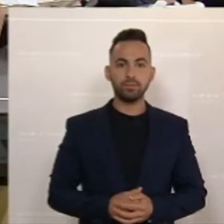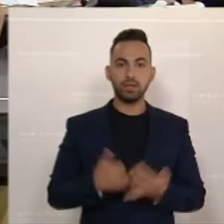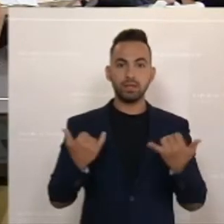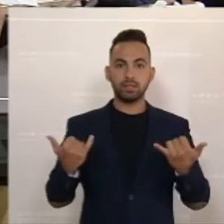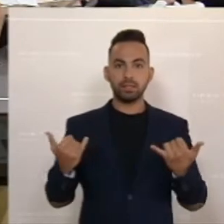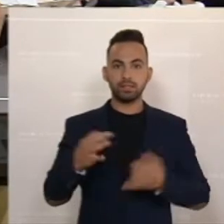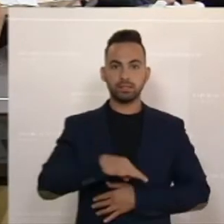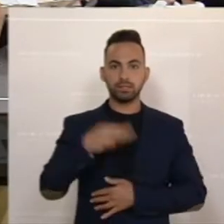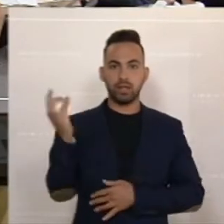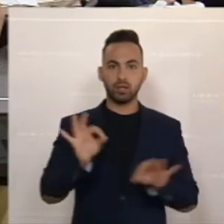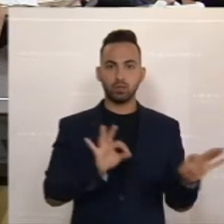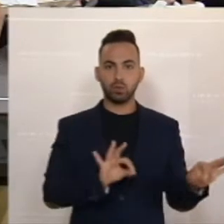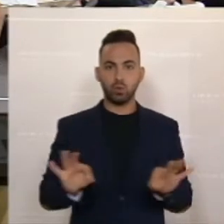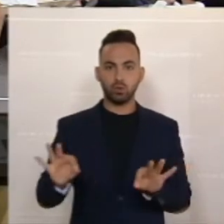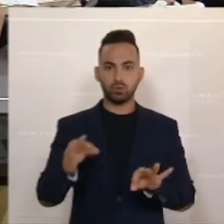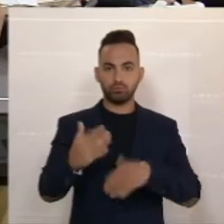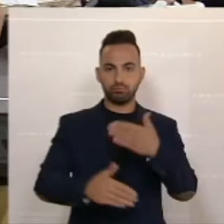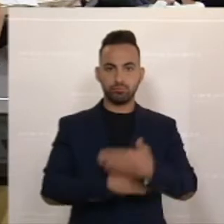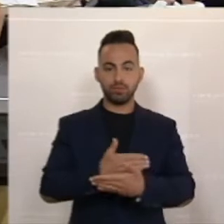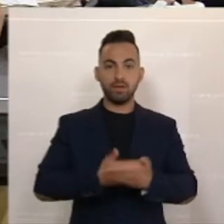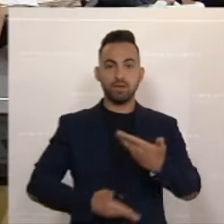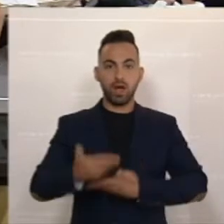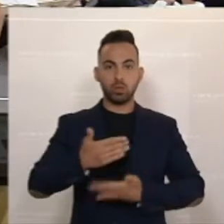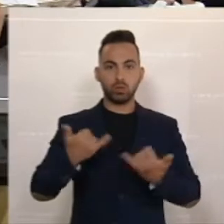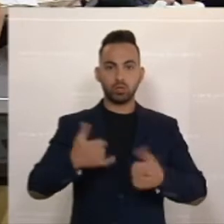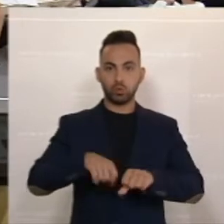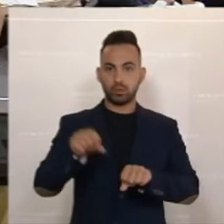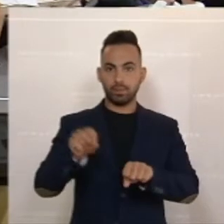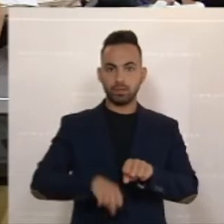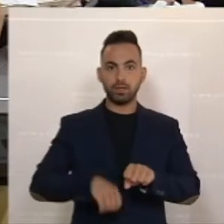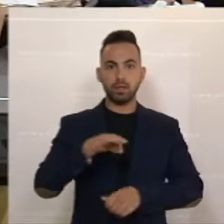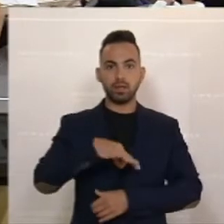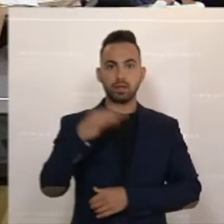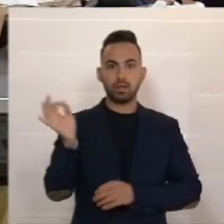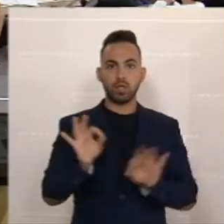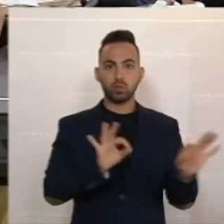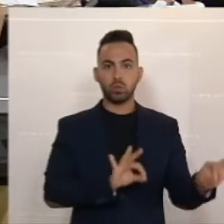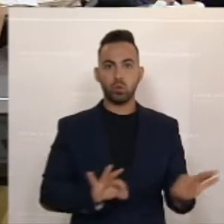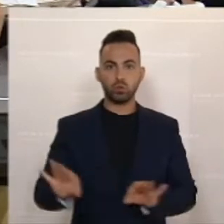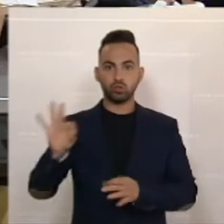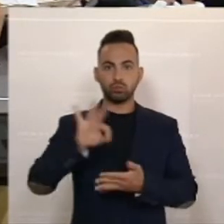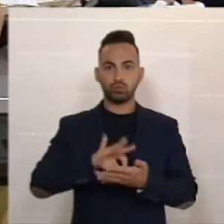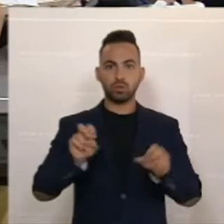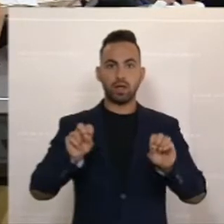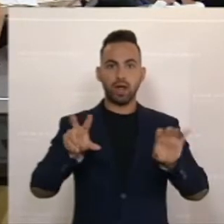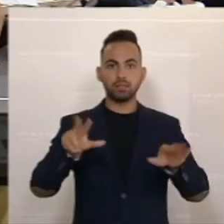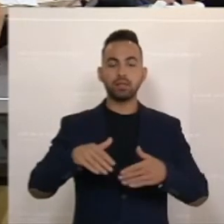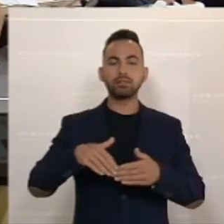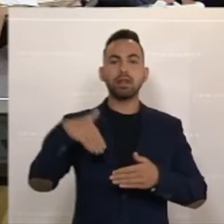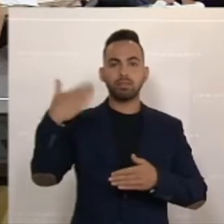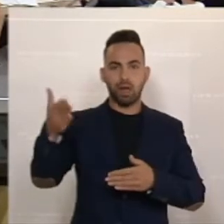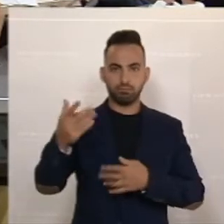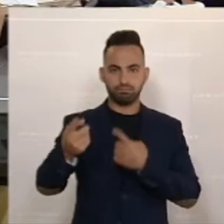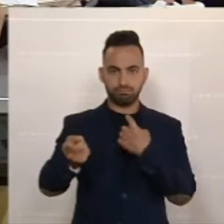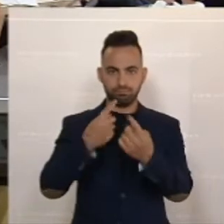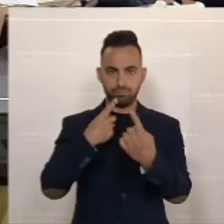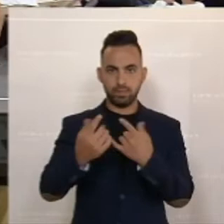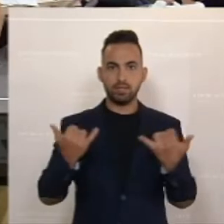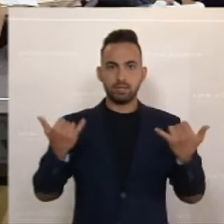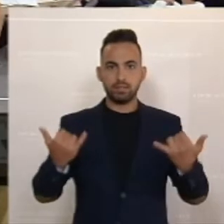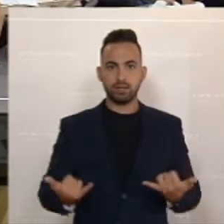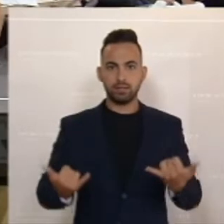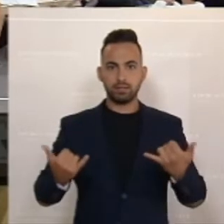unterbrochen. Mit einer Dringlichen bleibt die SPÖ jedenfalls ihrem Lieblingsthema treu. Mit Preise runter,